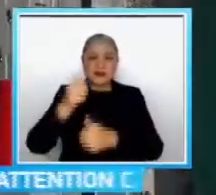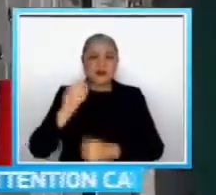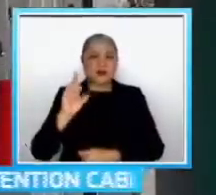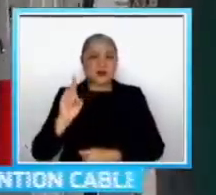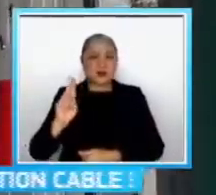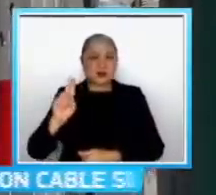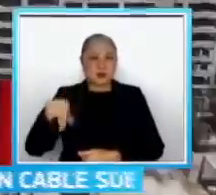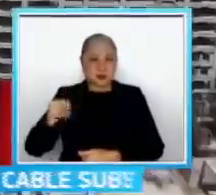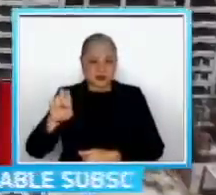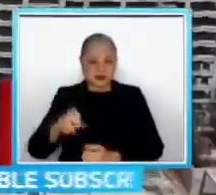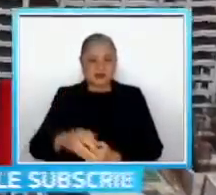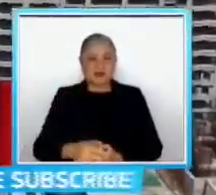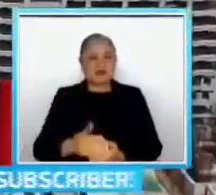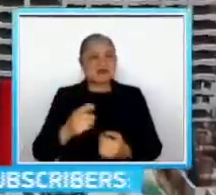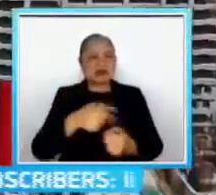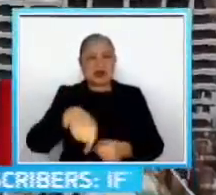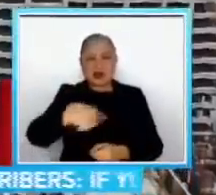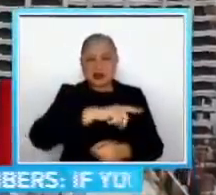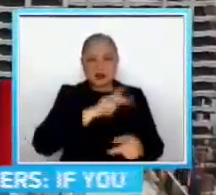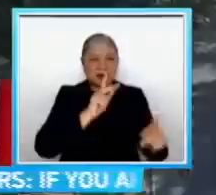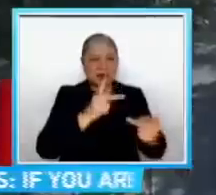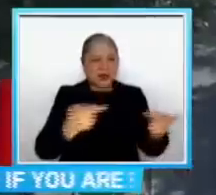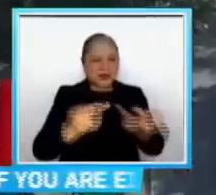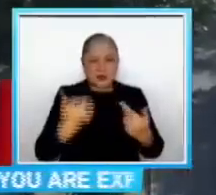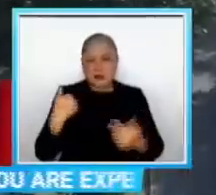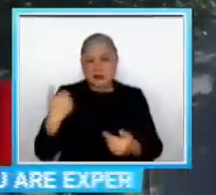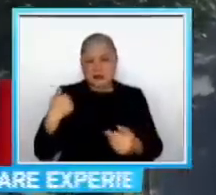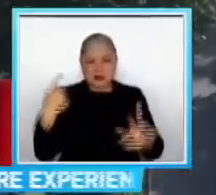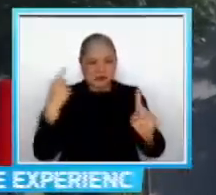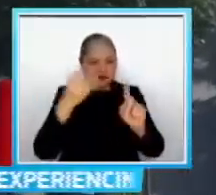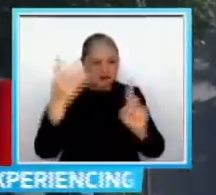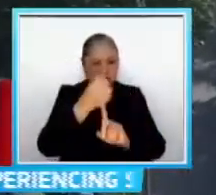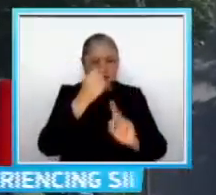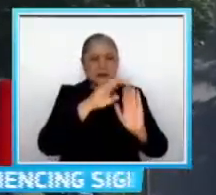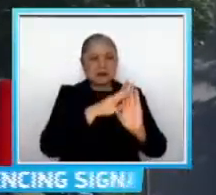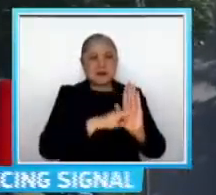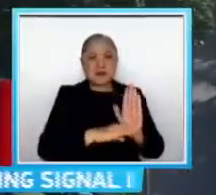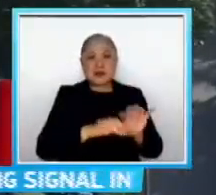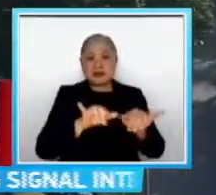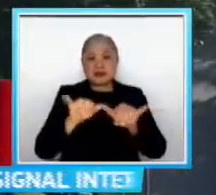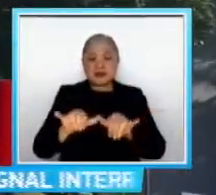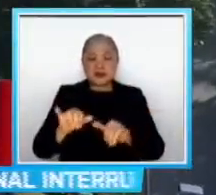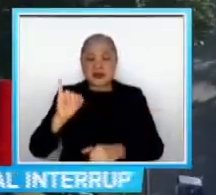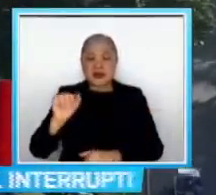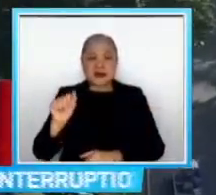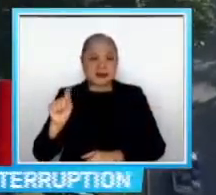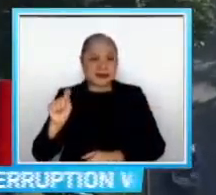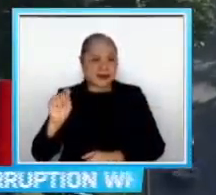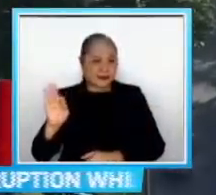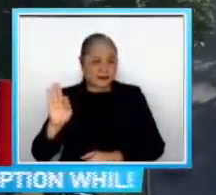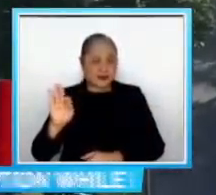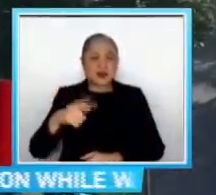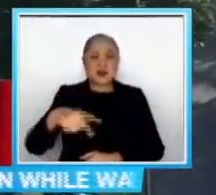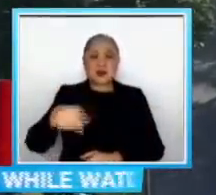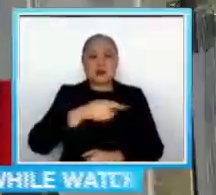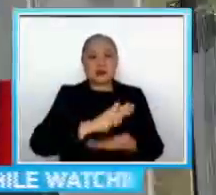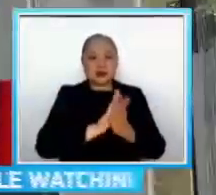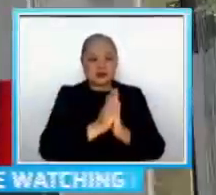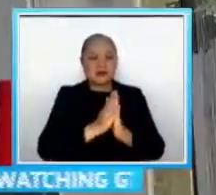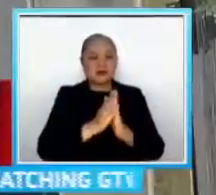kasing lugar ang hindi pa naaabot ang metrics ng Interagency Task Force O IATF para maa sa ilalim sa Alert Level 1